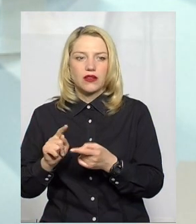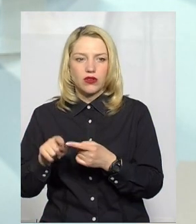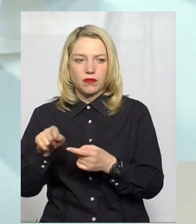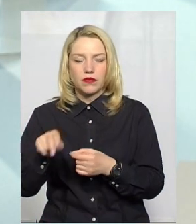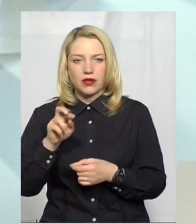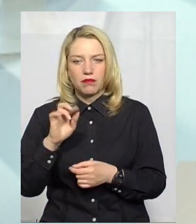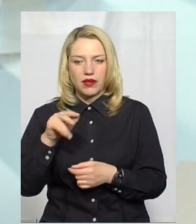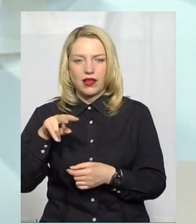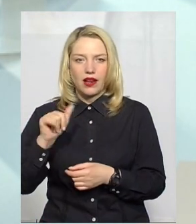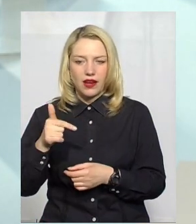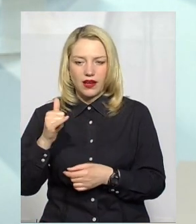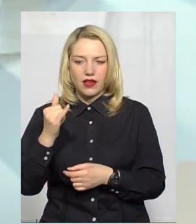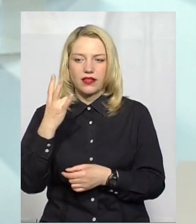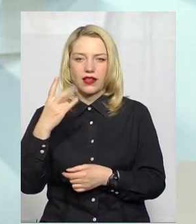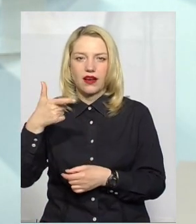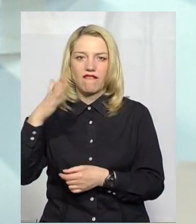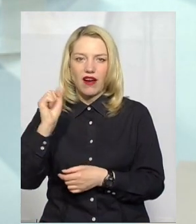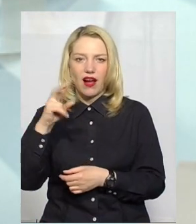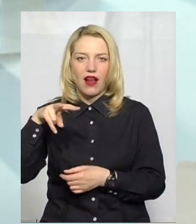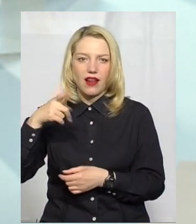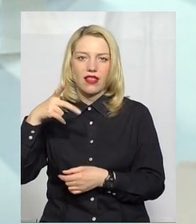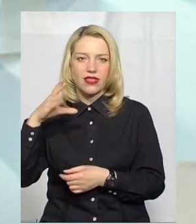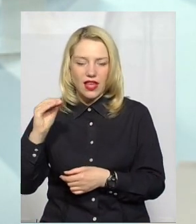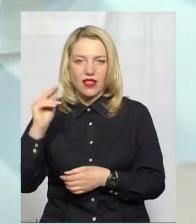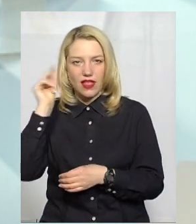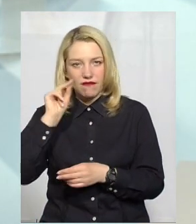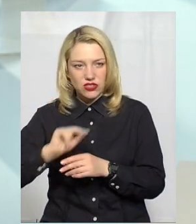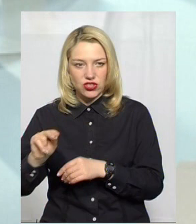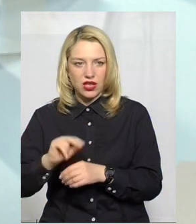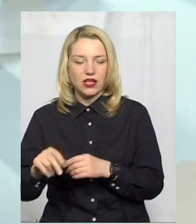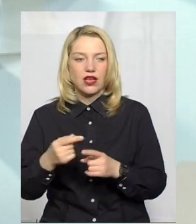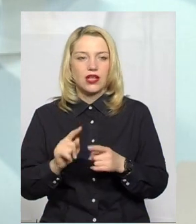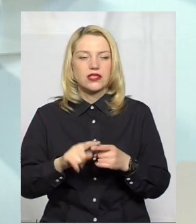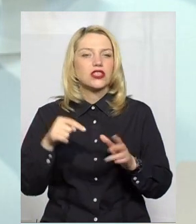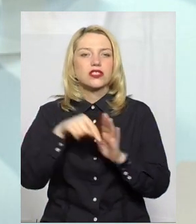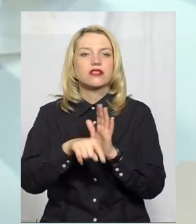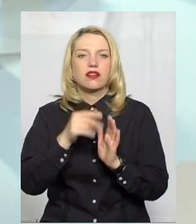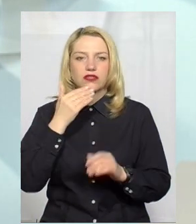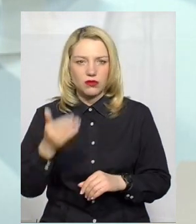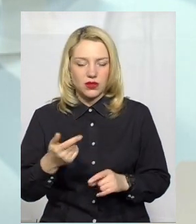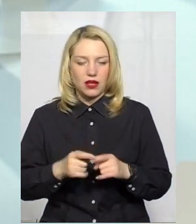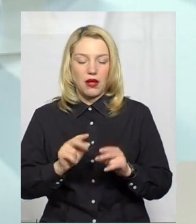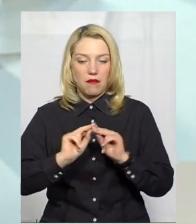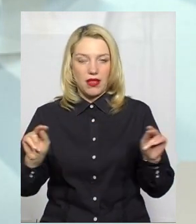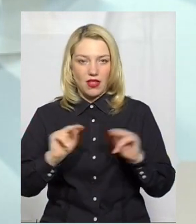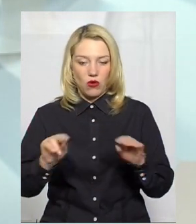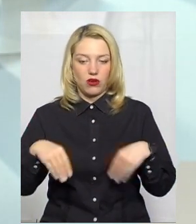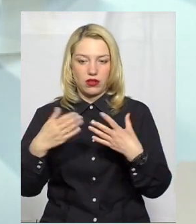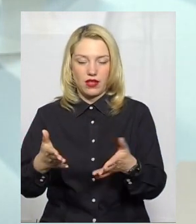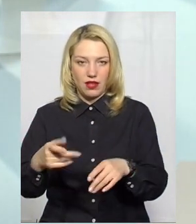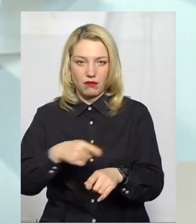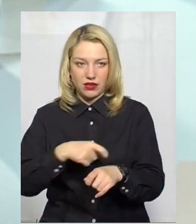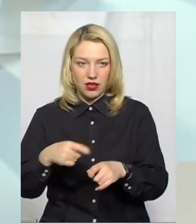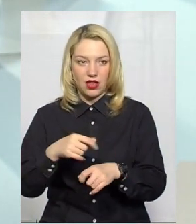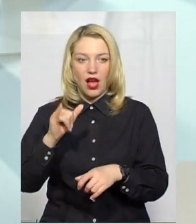навчання. Що це визначає? Вони мають, педагог подає матеріал, а учень,